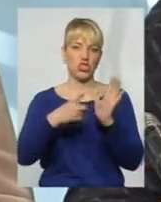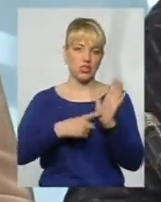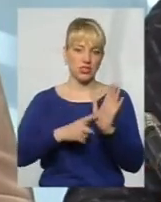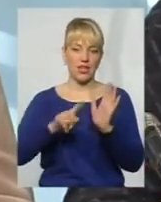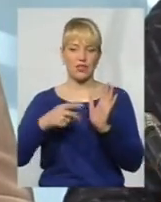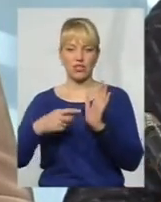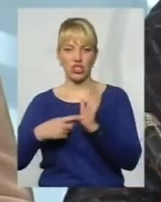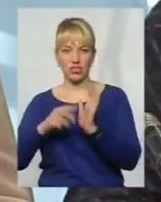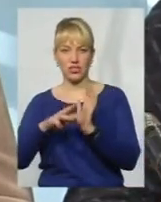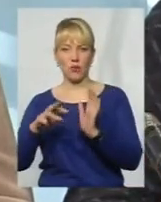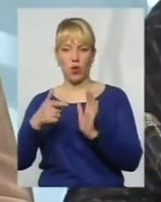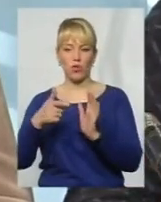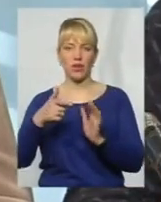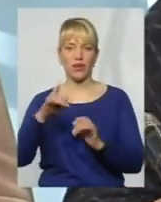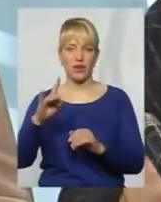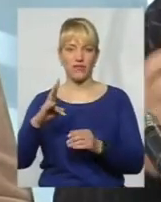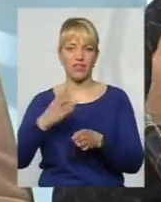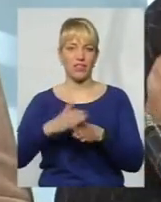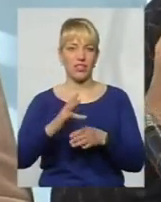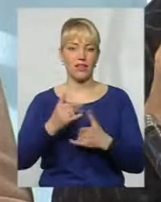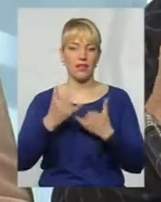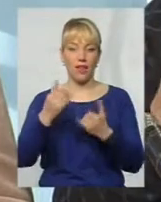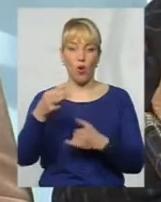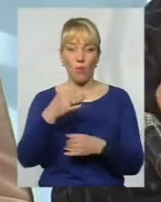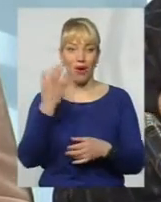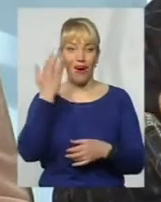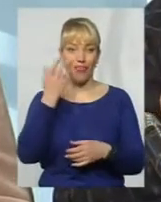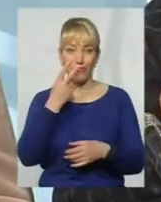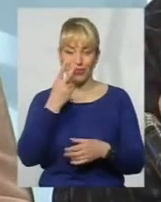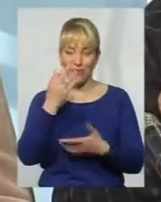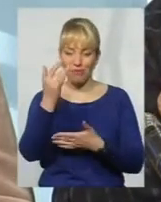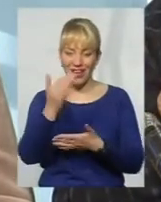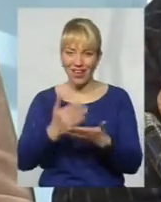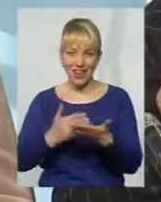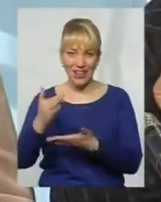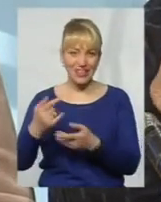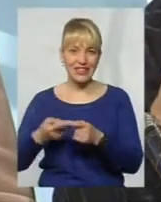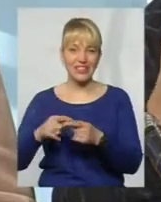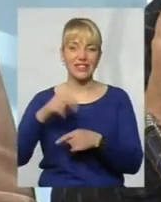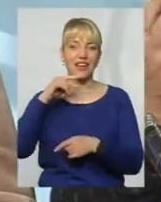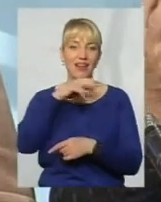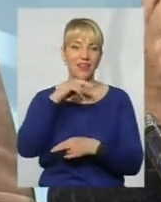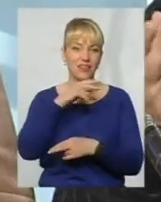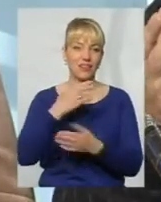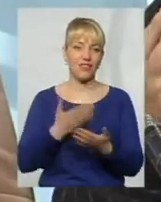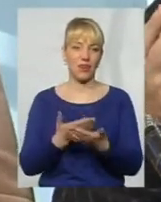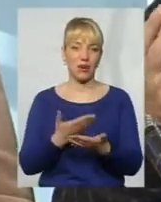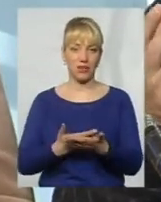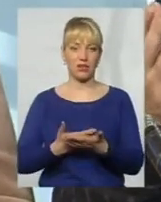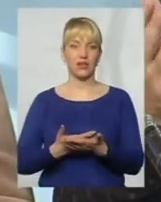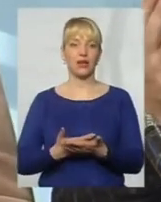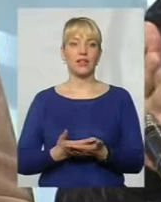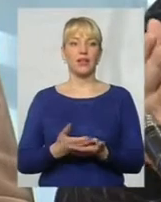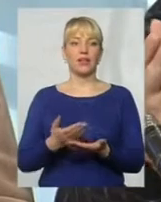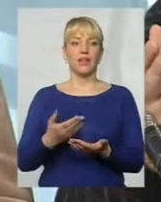грн виділеного для області. Але коли подивитися перелік тих ліків, наприклад, а в